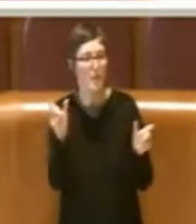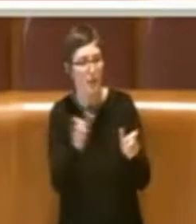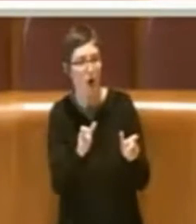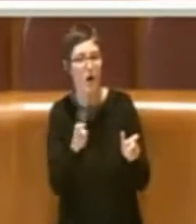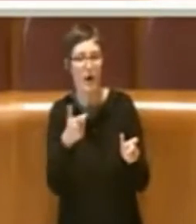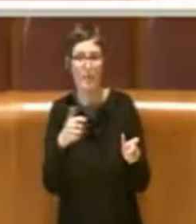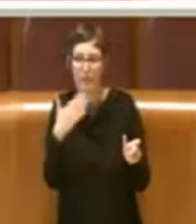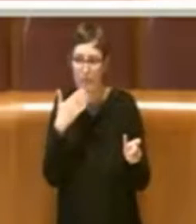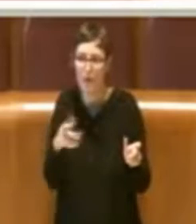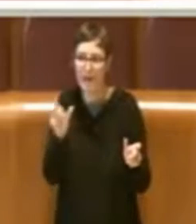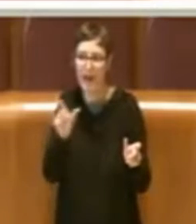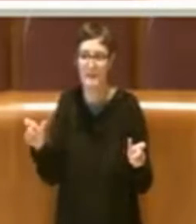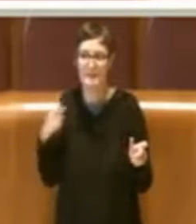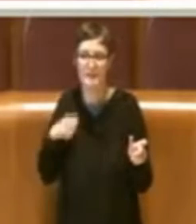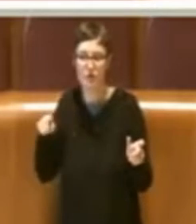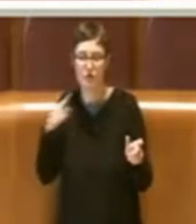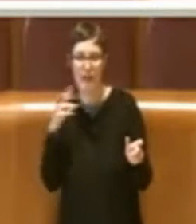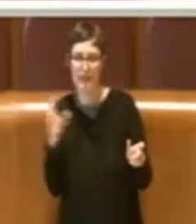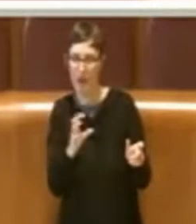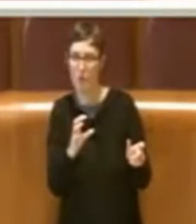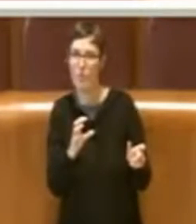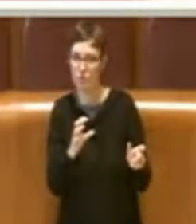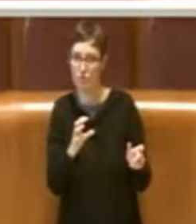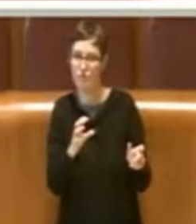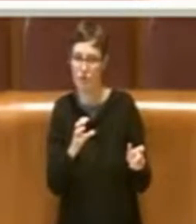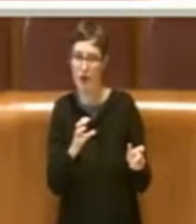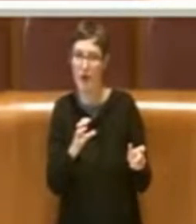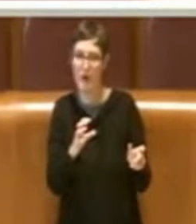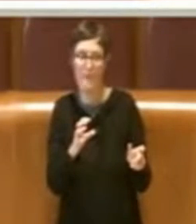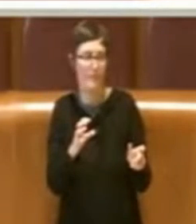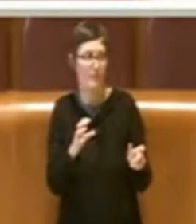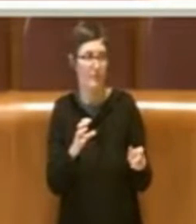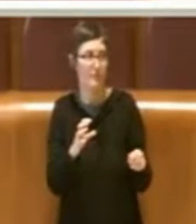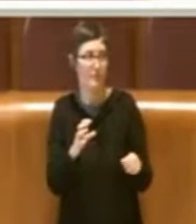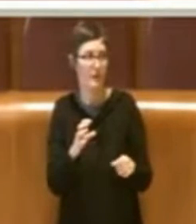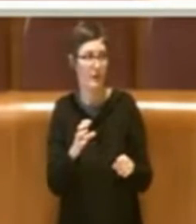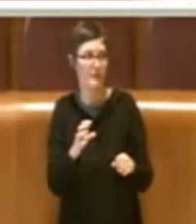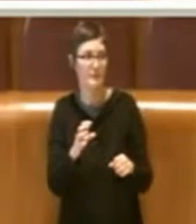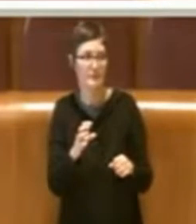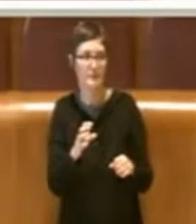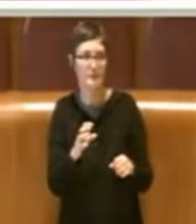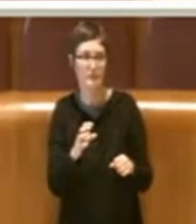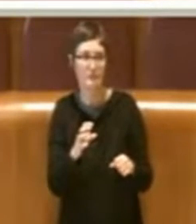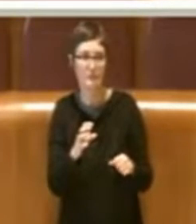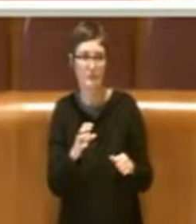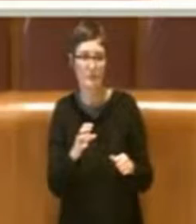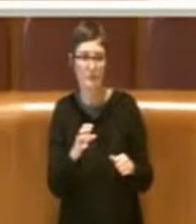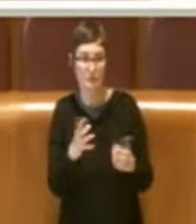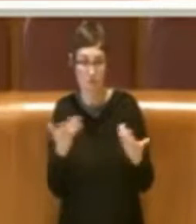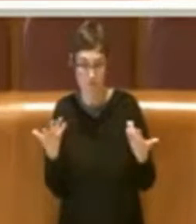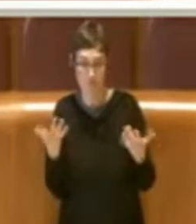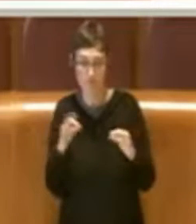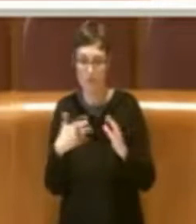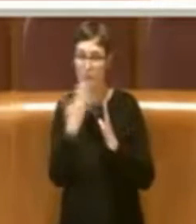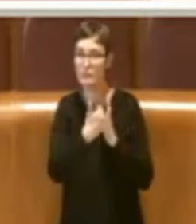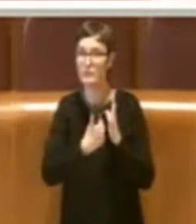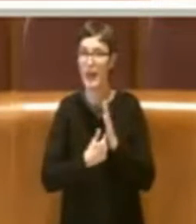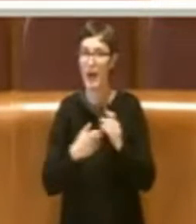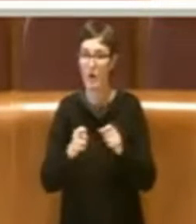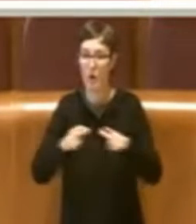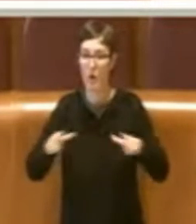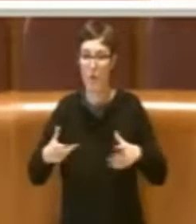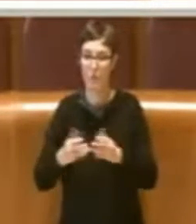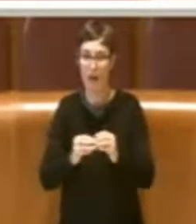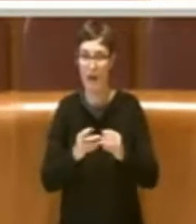cittadini. A un certo punto addirittura viene modificato al piano urbanistico regionale